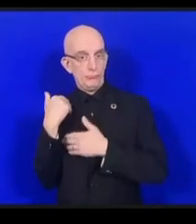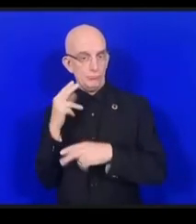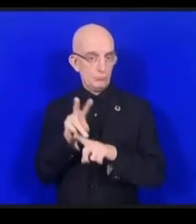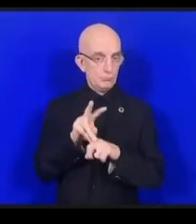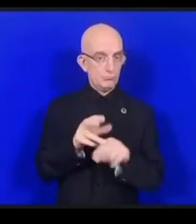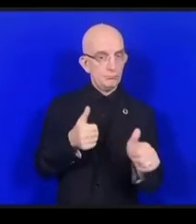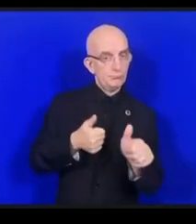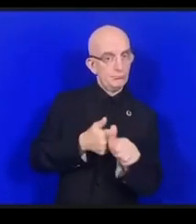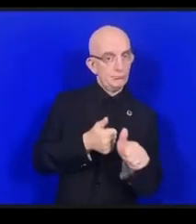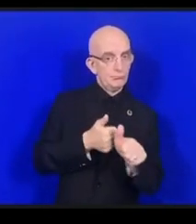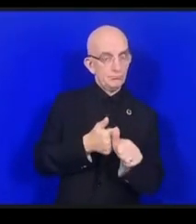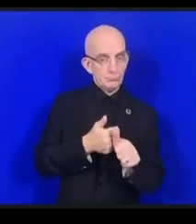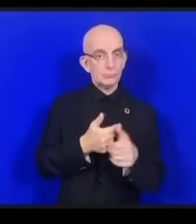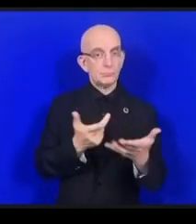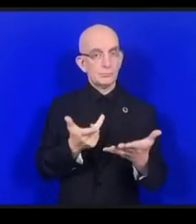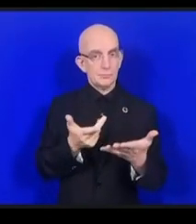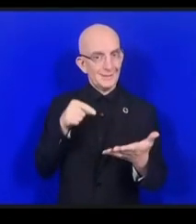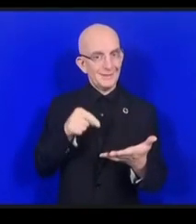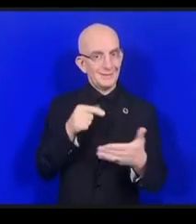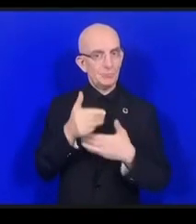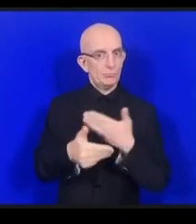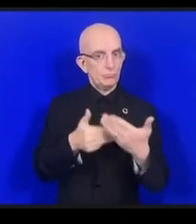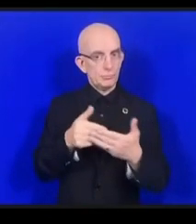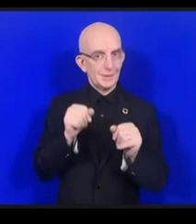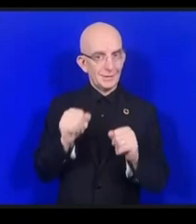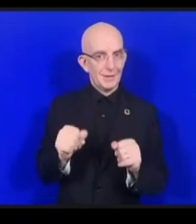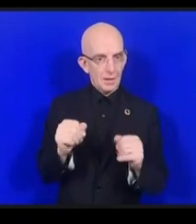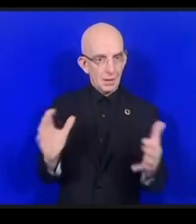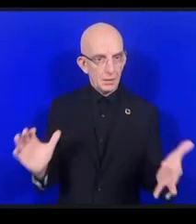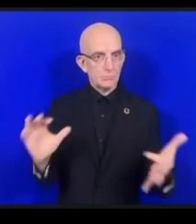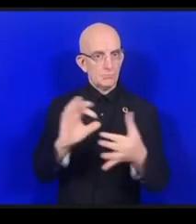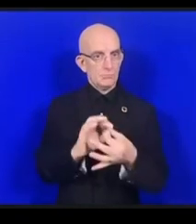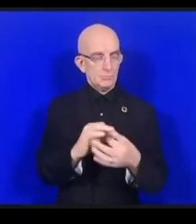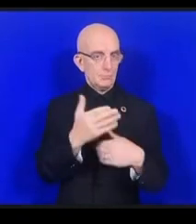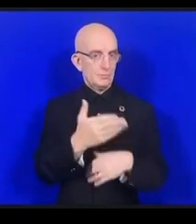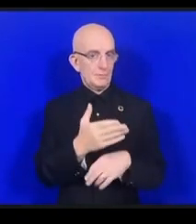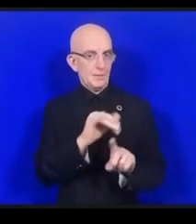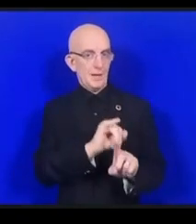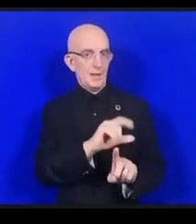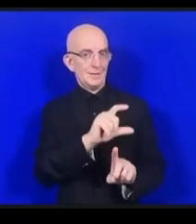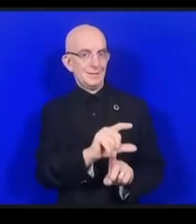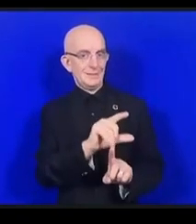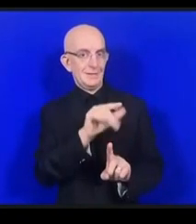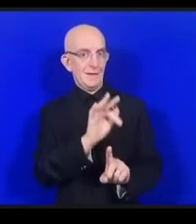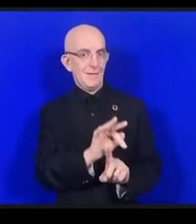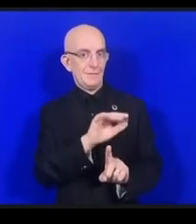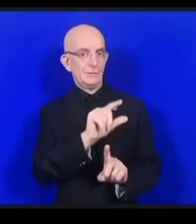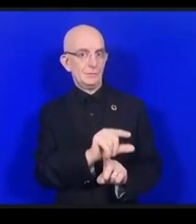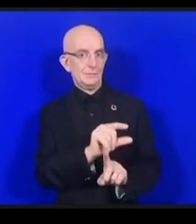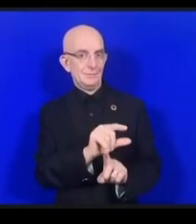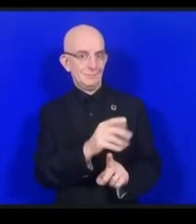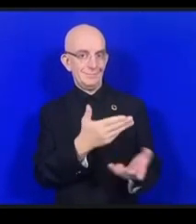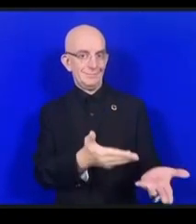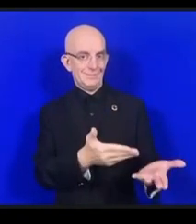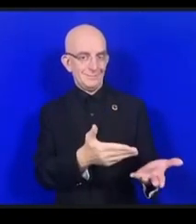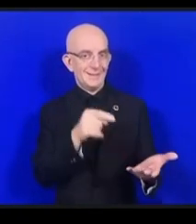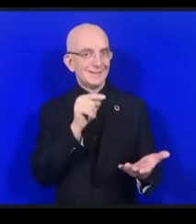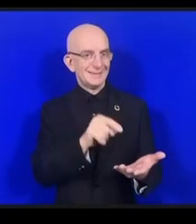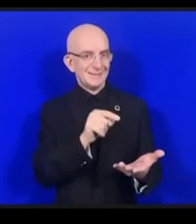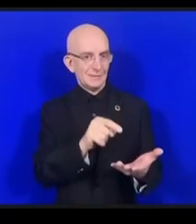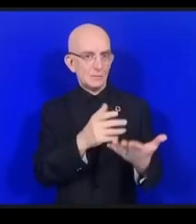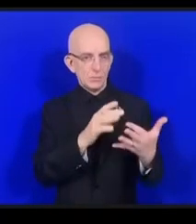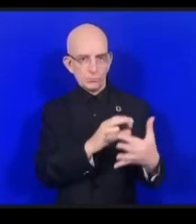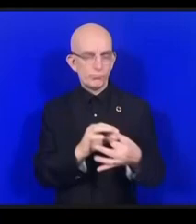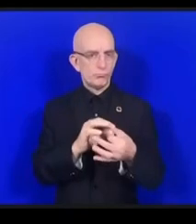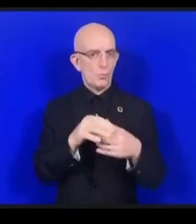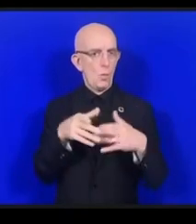jeunesse pour nous soutenir à mieux comprendre et encourager les jeunes à continuer leur